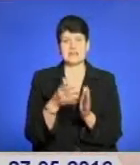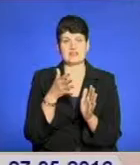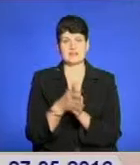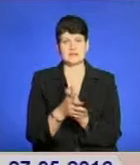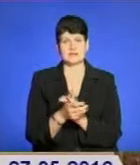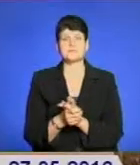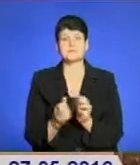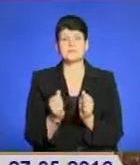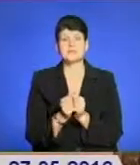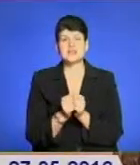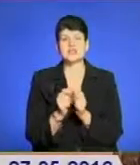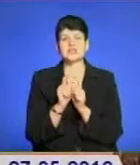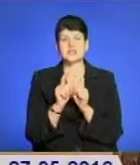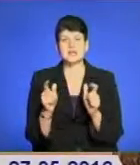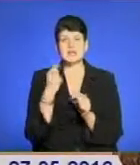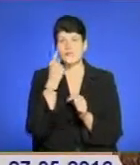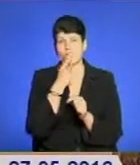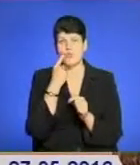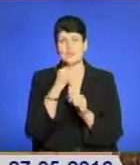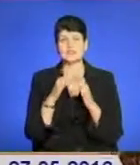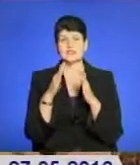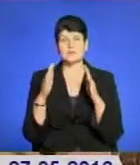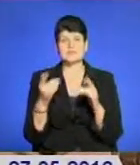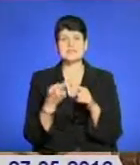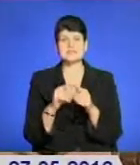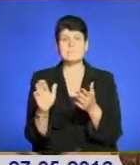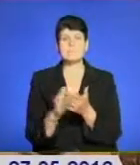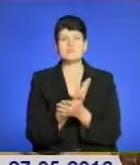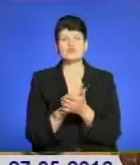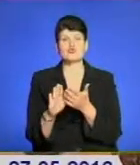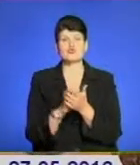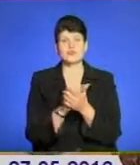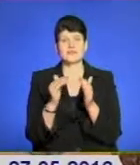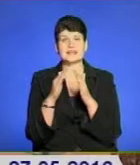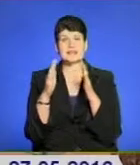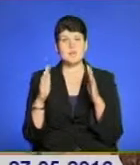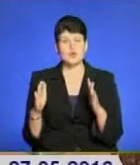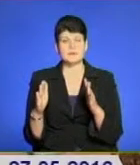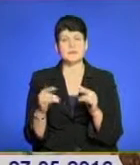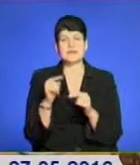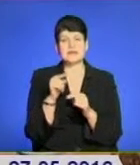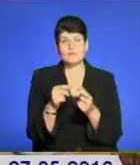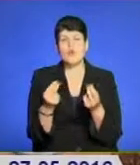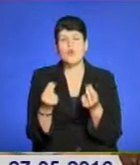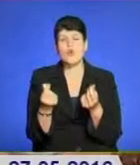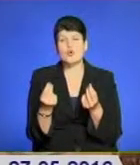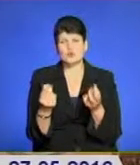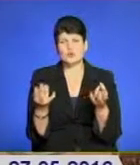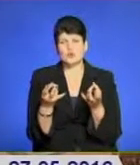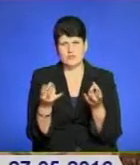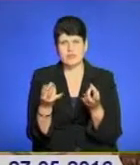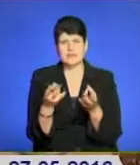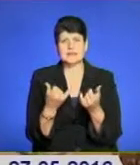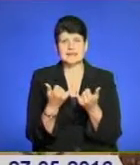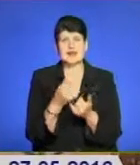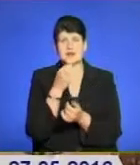Пришкільні та мовні табори – це є безкоштовні табори, тобто їх коштами, які необхідні, наприклад,